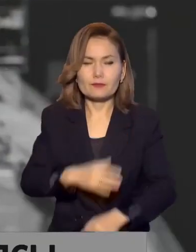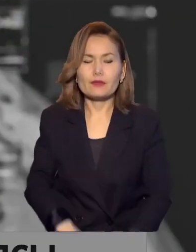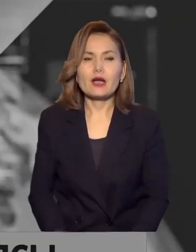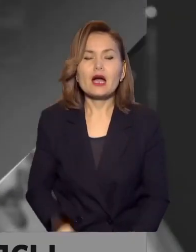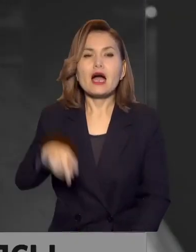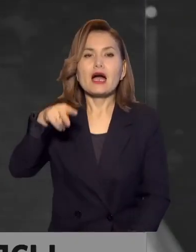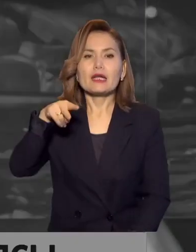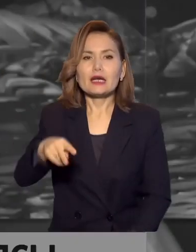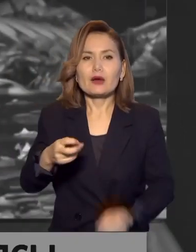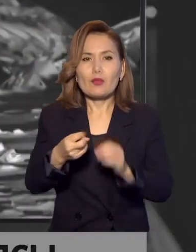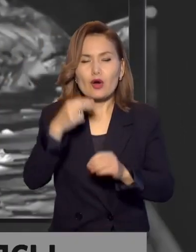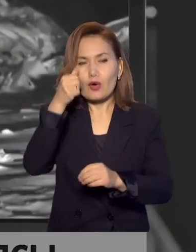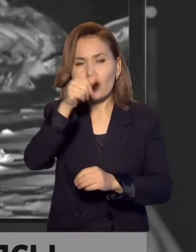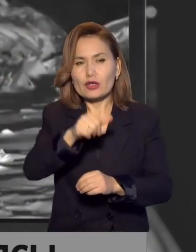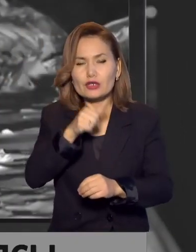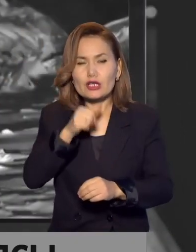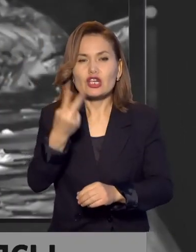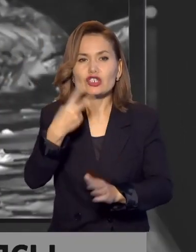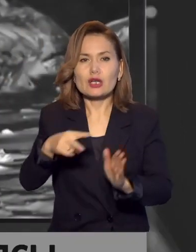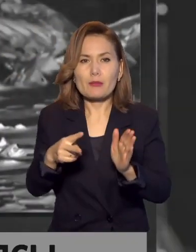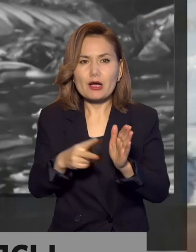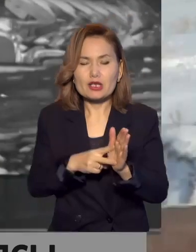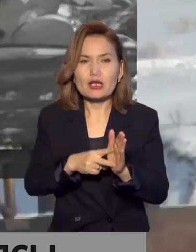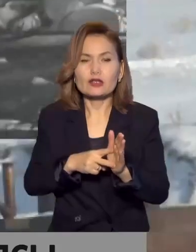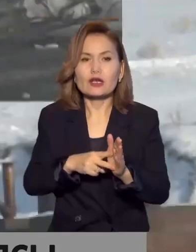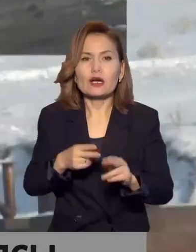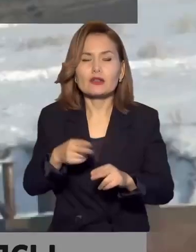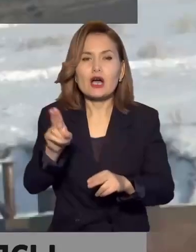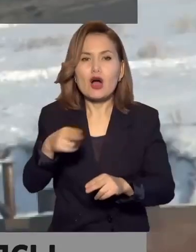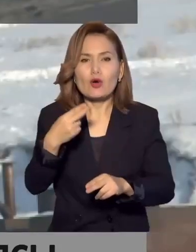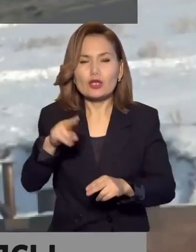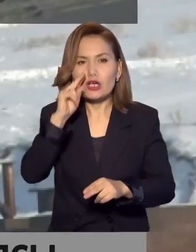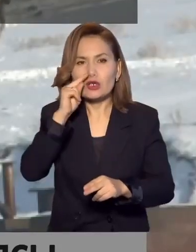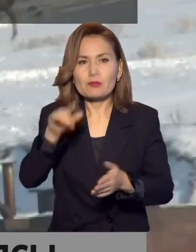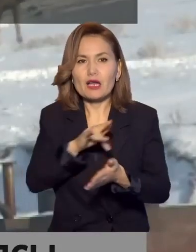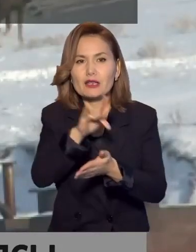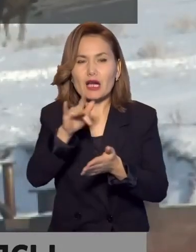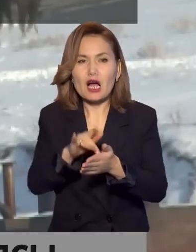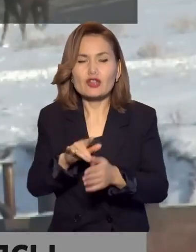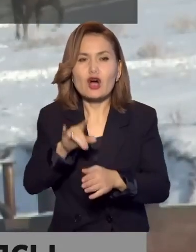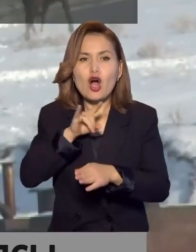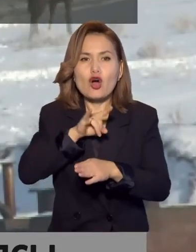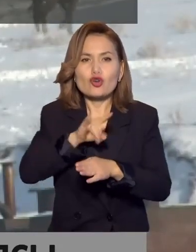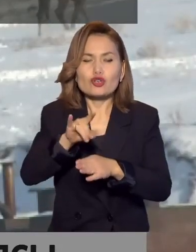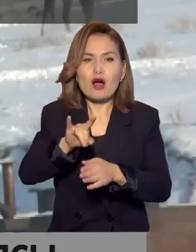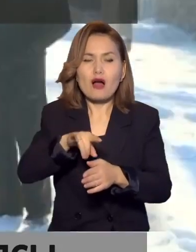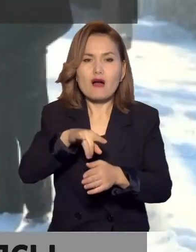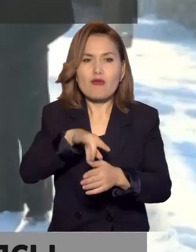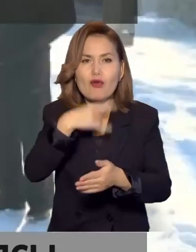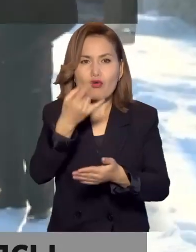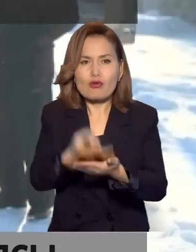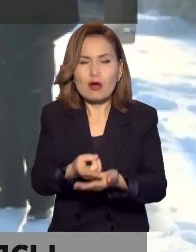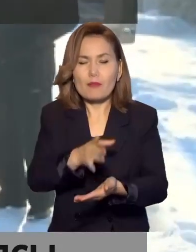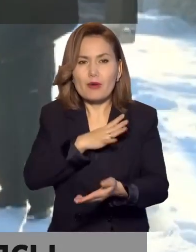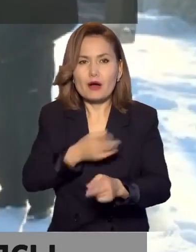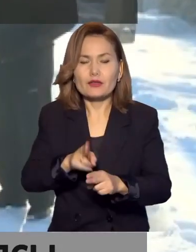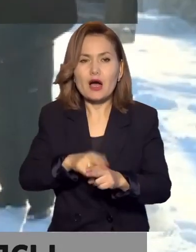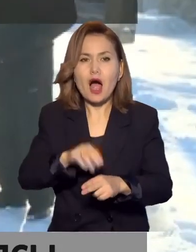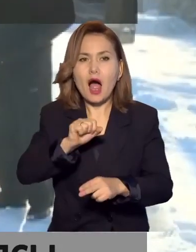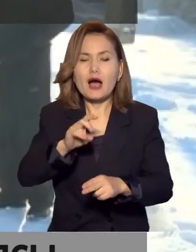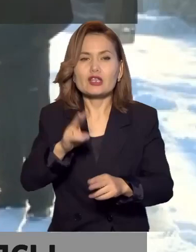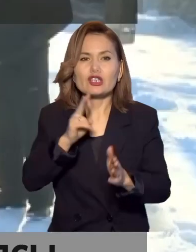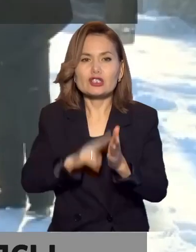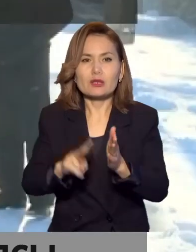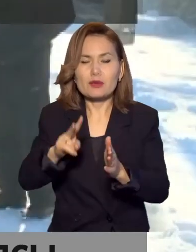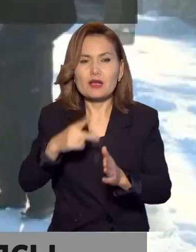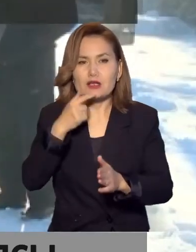2012 жыл 27-ші желтоқсан. Шымкентте ұшақ құлады. 25-ші желтоқсанда қаламаңында 172